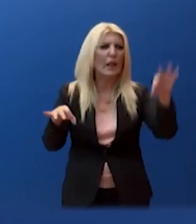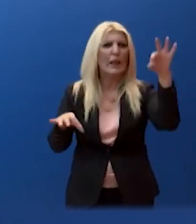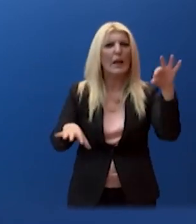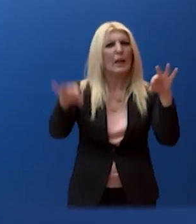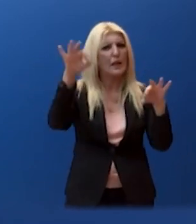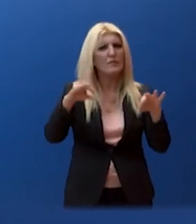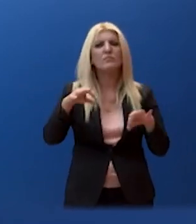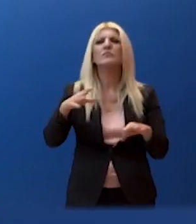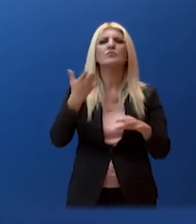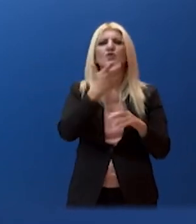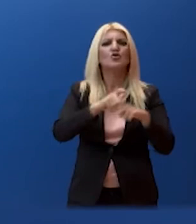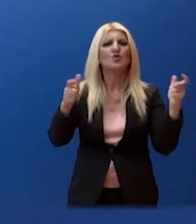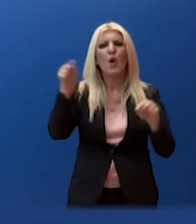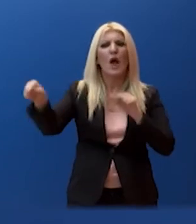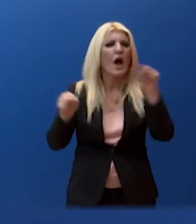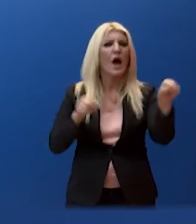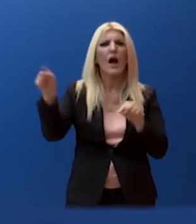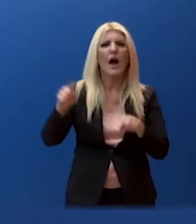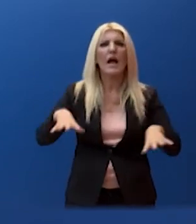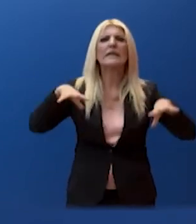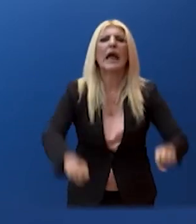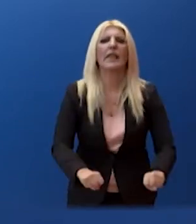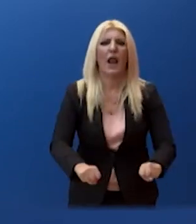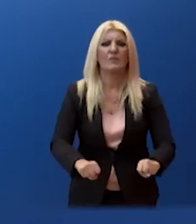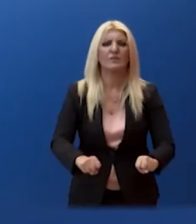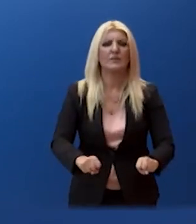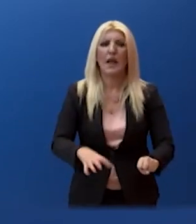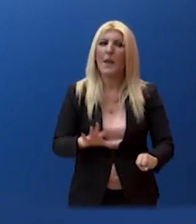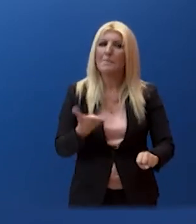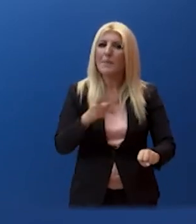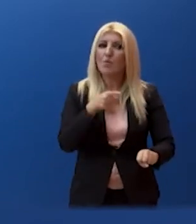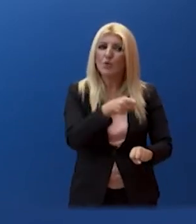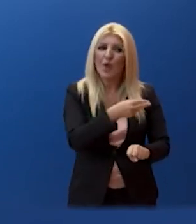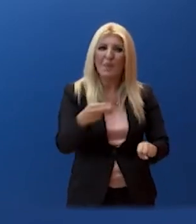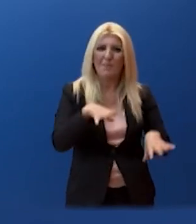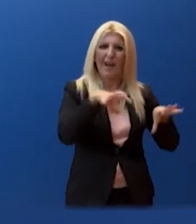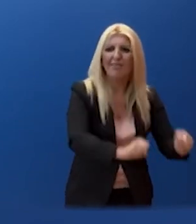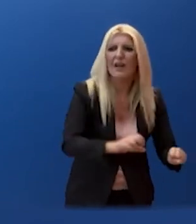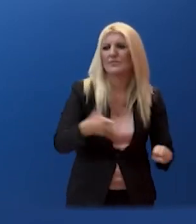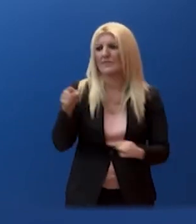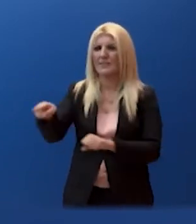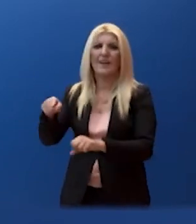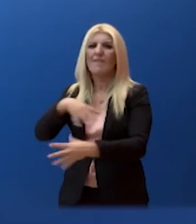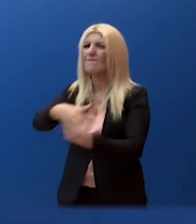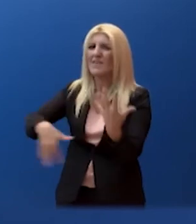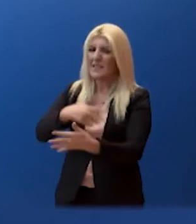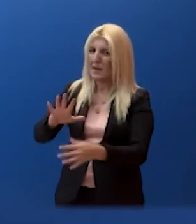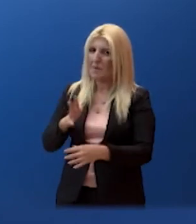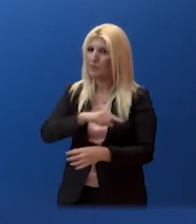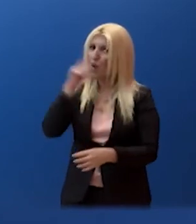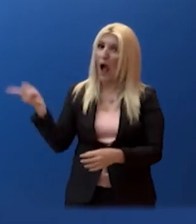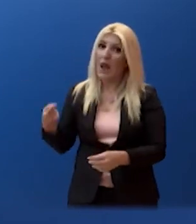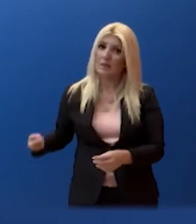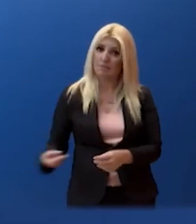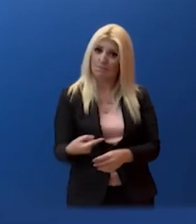καταλήψεις. Πιστεύετε ή θεωρείτε ότι μπορεί να υποκινούνται τέτοιου είδους φαινόμενα στα σχολεία? Κοιτάξτε, δεν θα